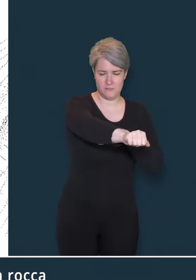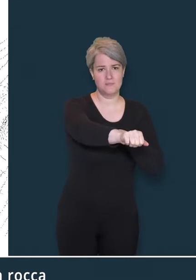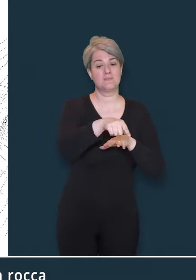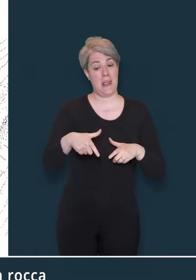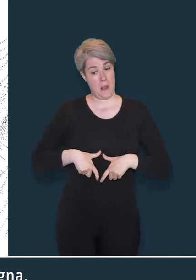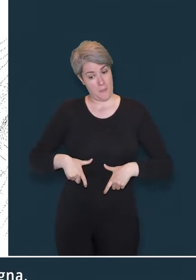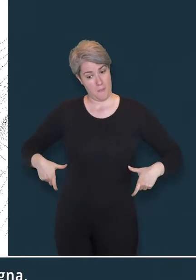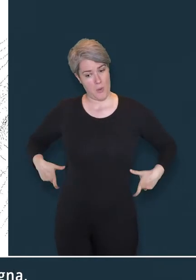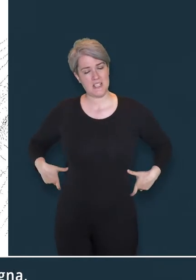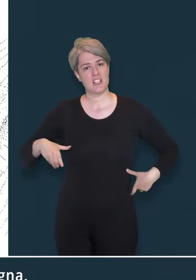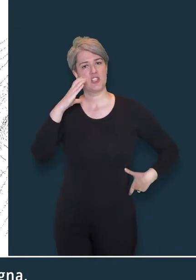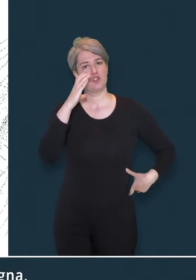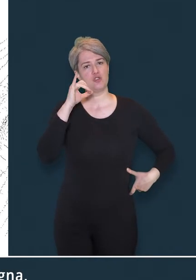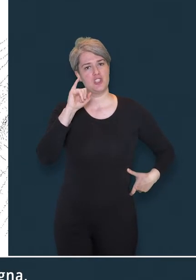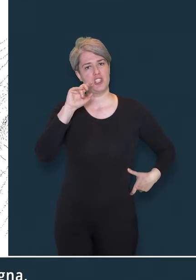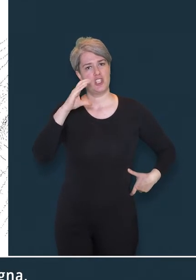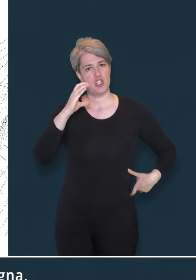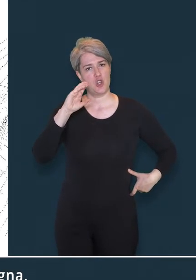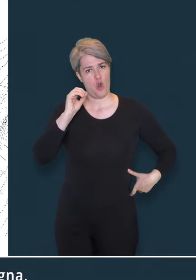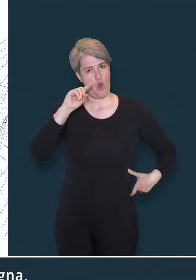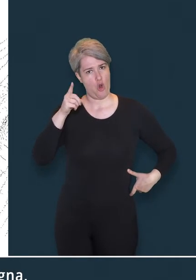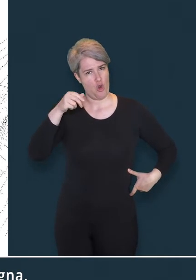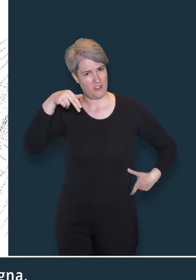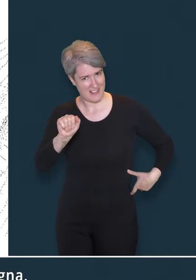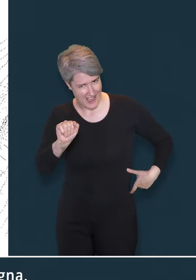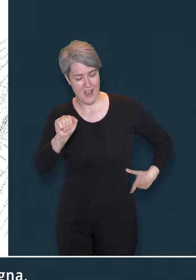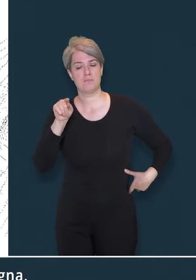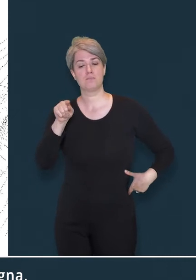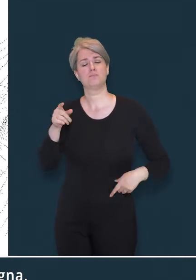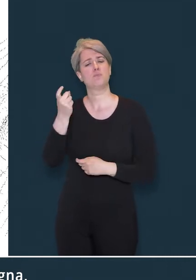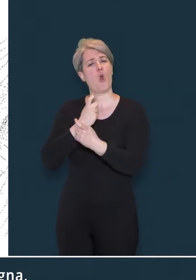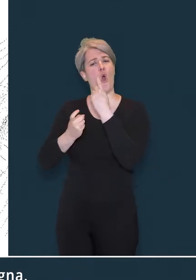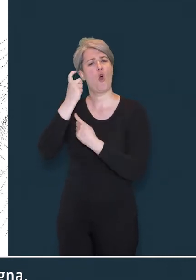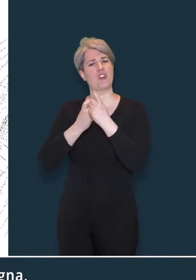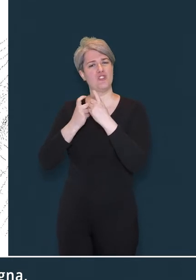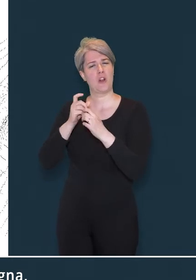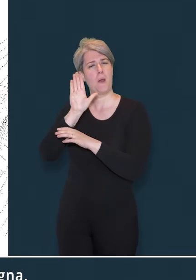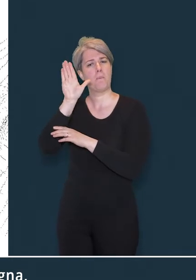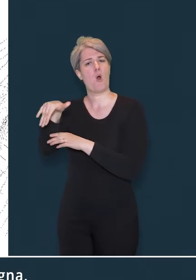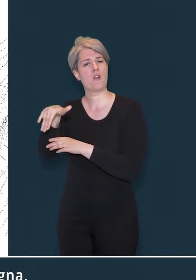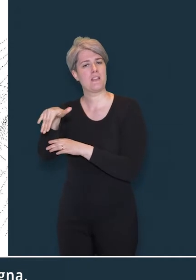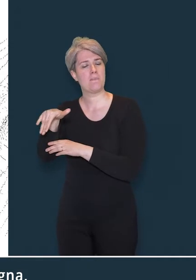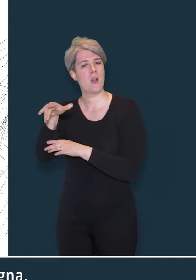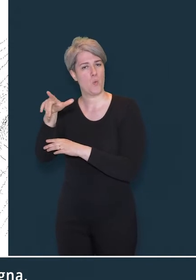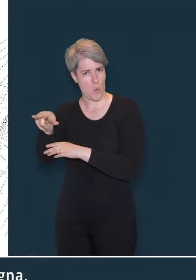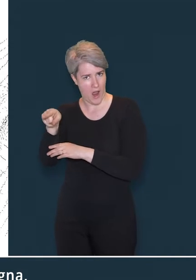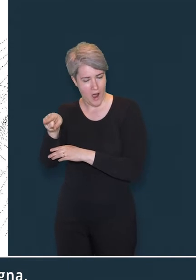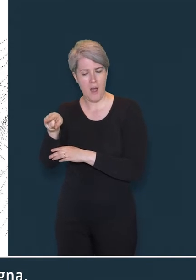da quando il Podestà Cicogna, originario di Montebelluna,